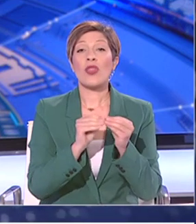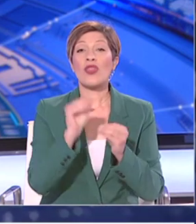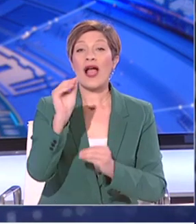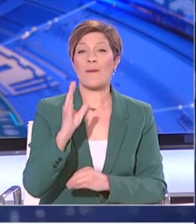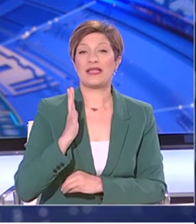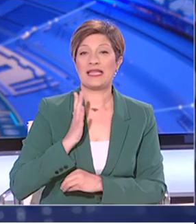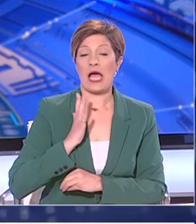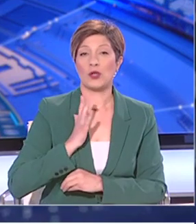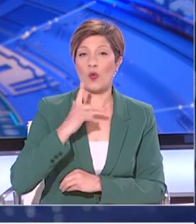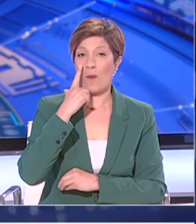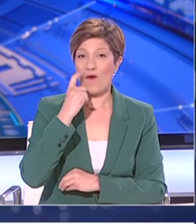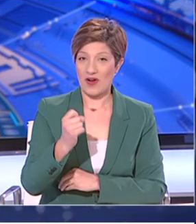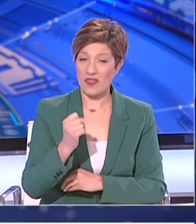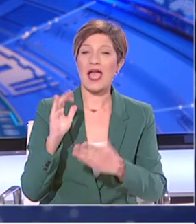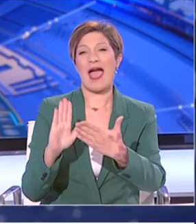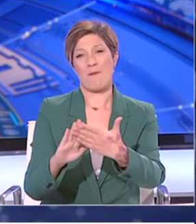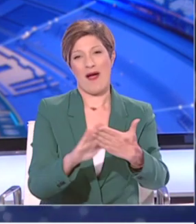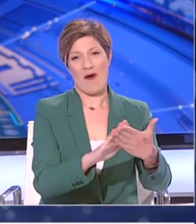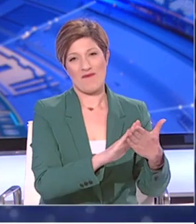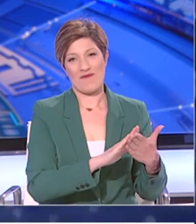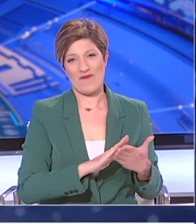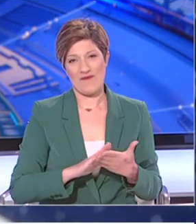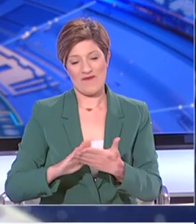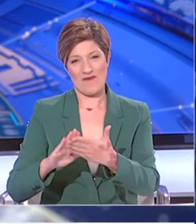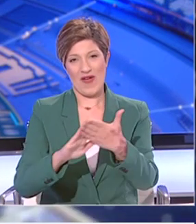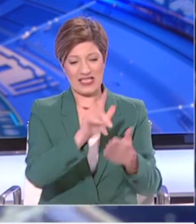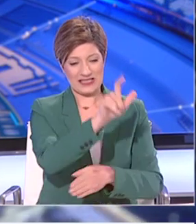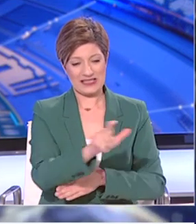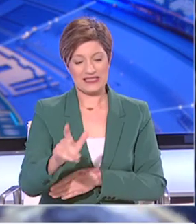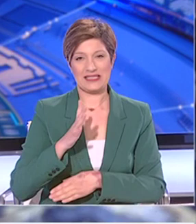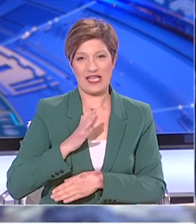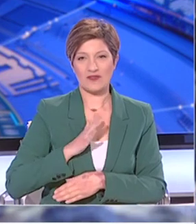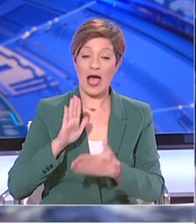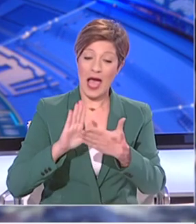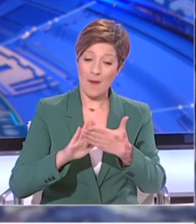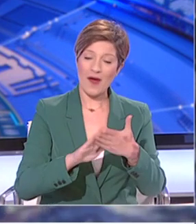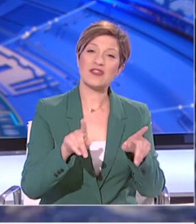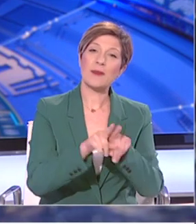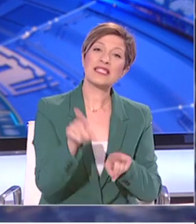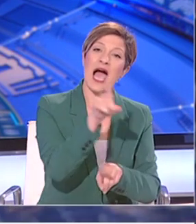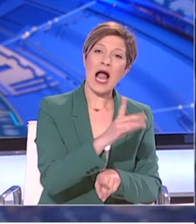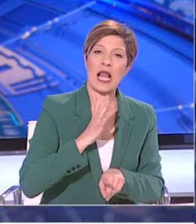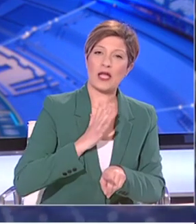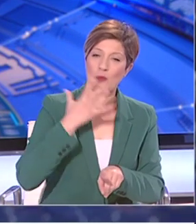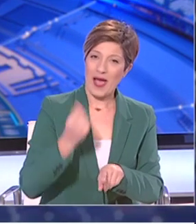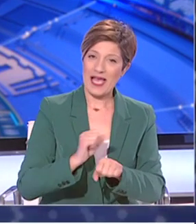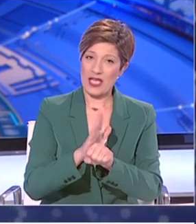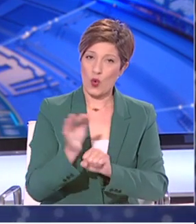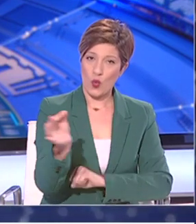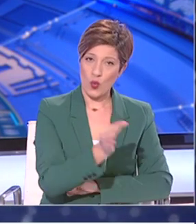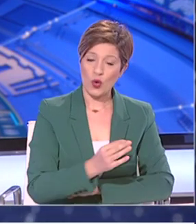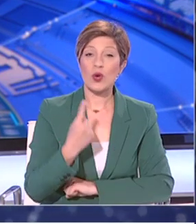άτομα που εντοπίστηκαν μέσω ηχνηλάτησης των επαφών ήδη επιβεωμένων περιστατικών, έναν άτομο